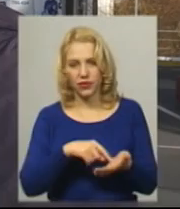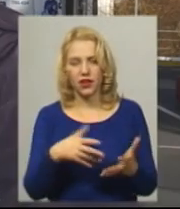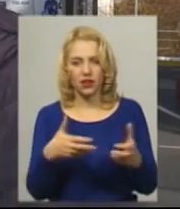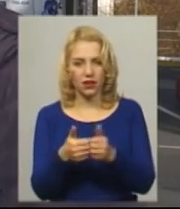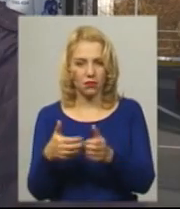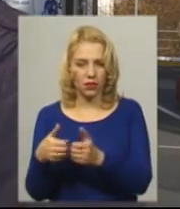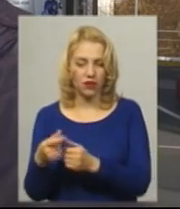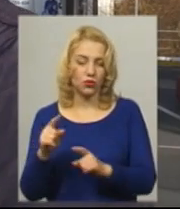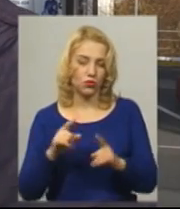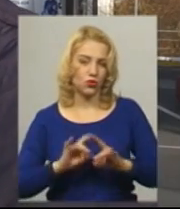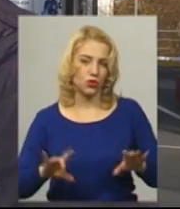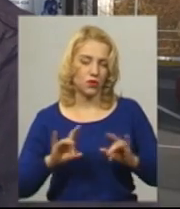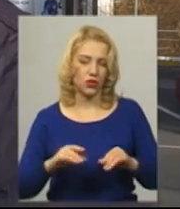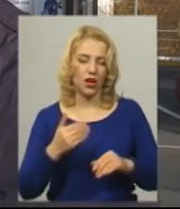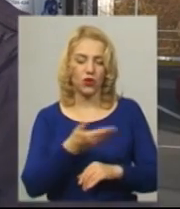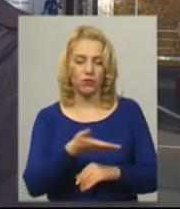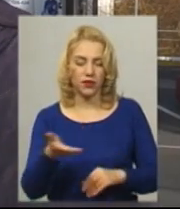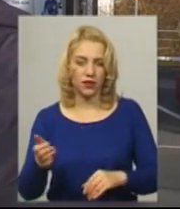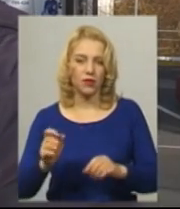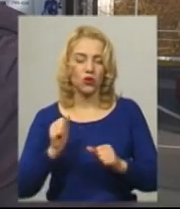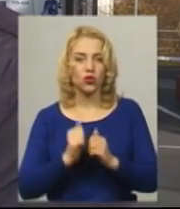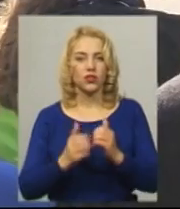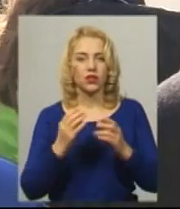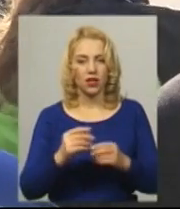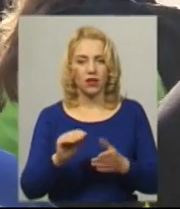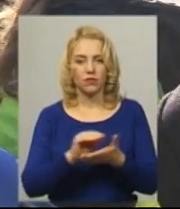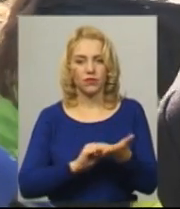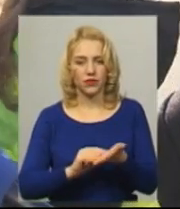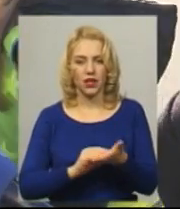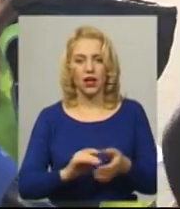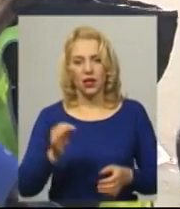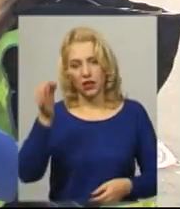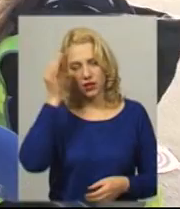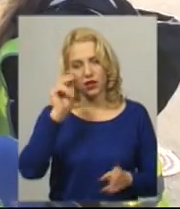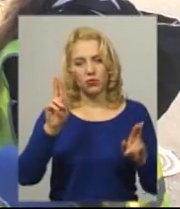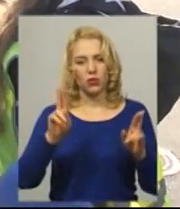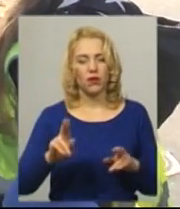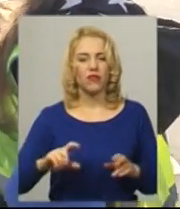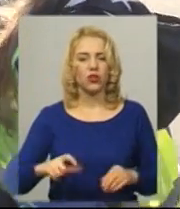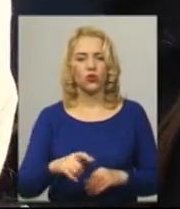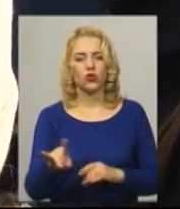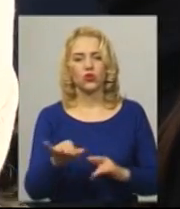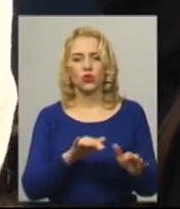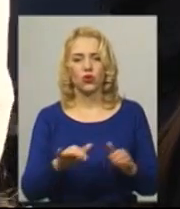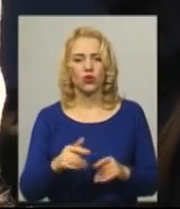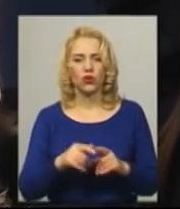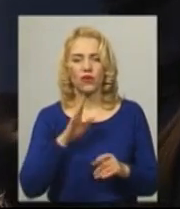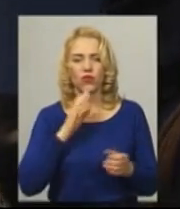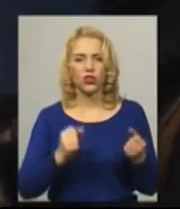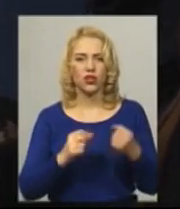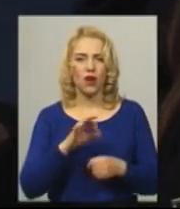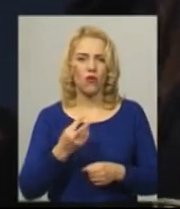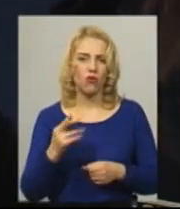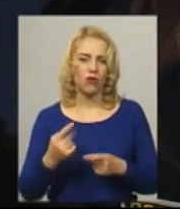Тому порозповідаємо їм і кожного дня стараємося на цьому наголосити. Нагадали про правила дорожнього руху і водію з Хмельницького Ользі. Жінка